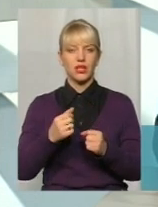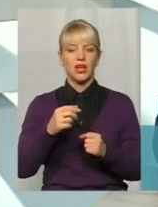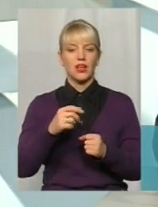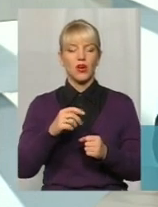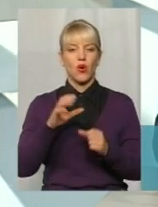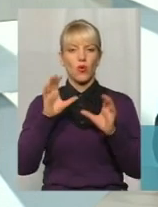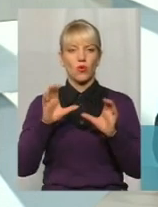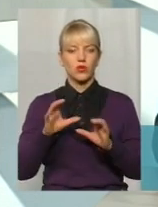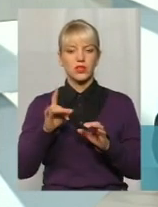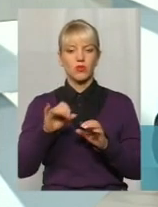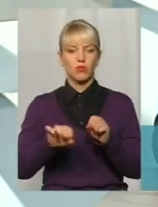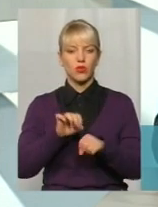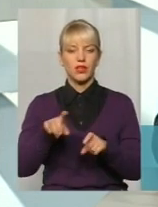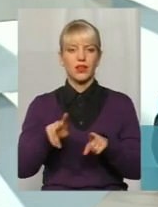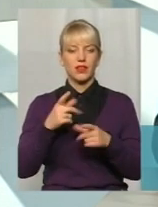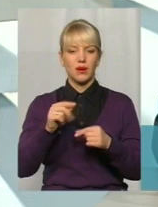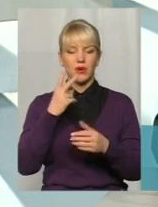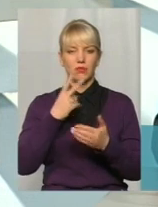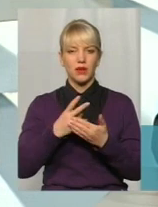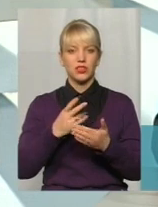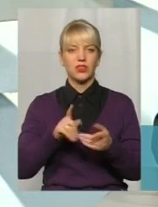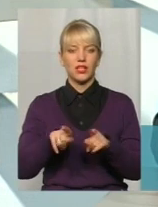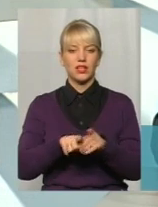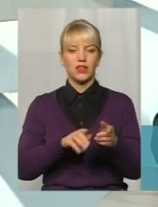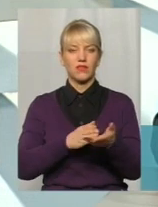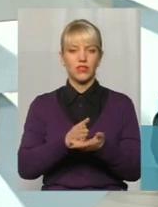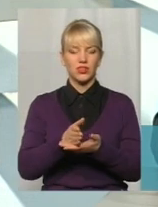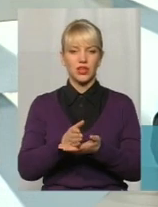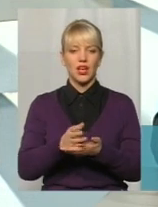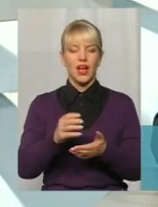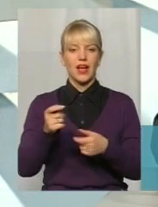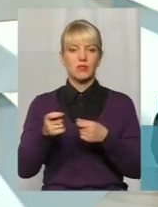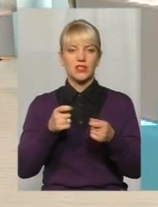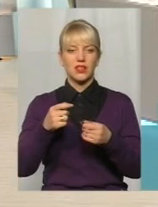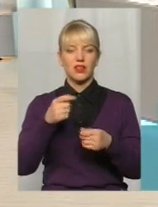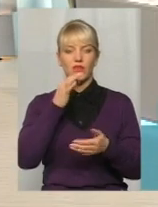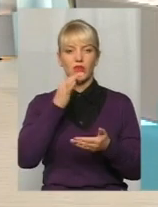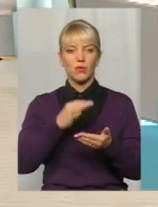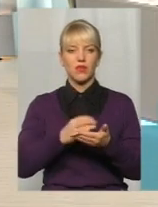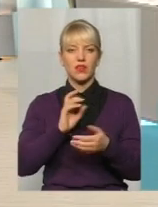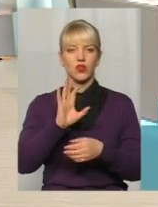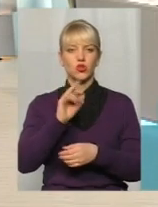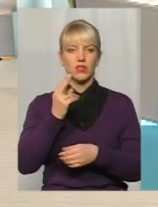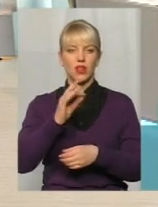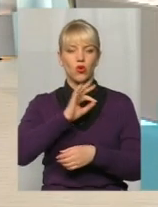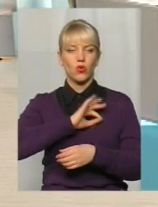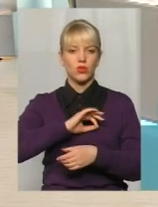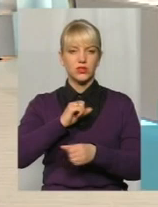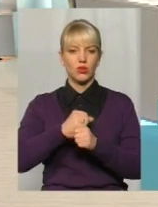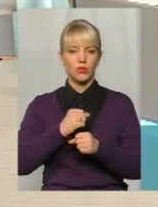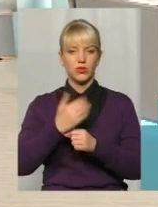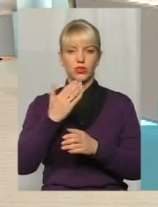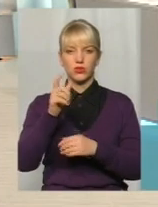передбачено такий вид адміністративної відповідальності, соціально корисні роботи. Тобто, коли боржник ніде не